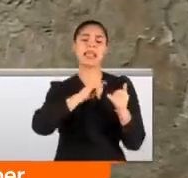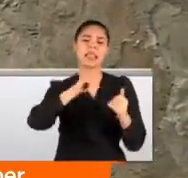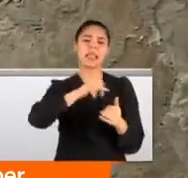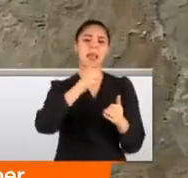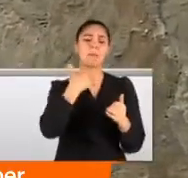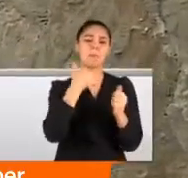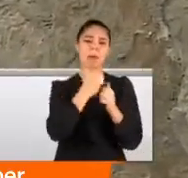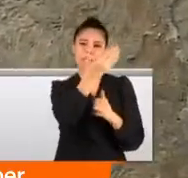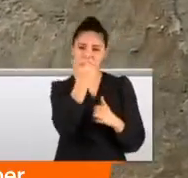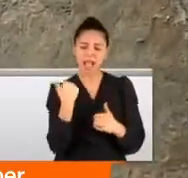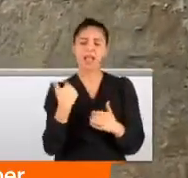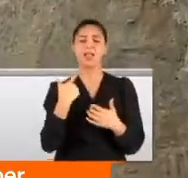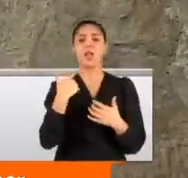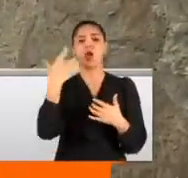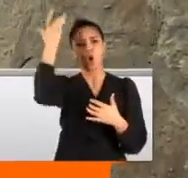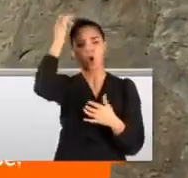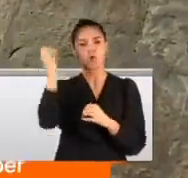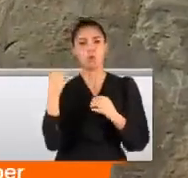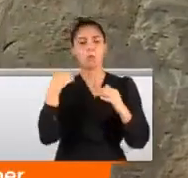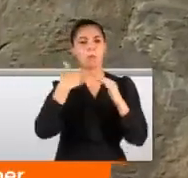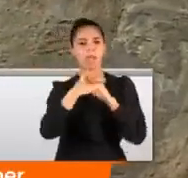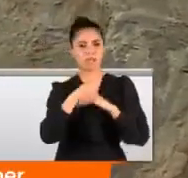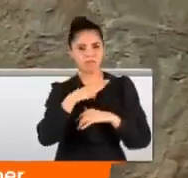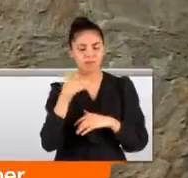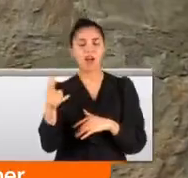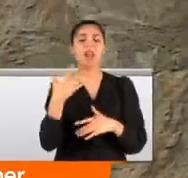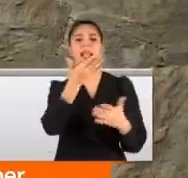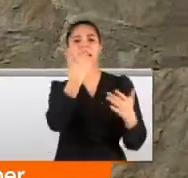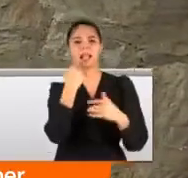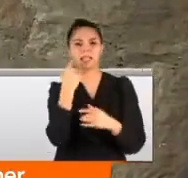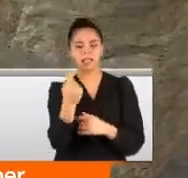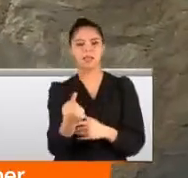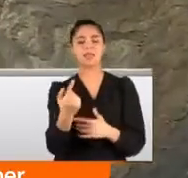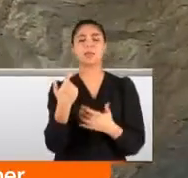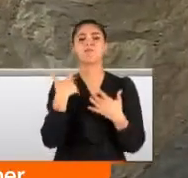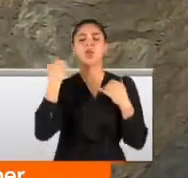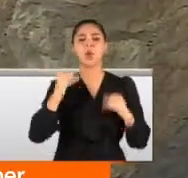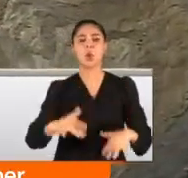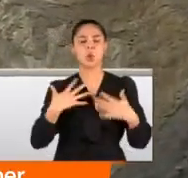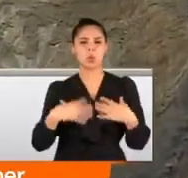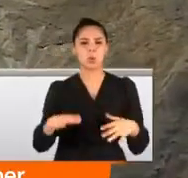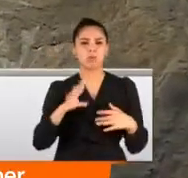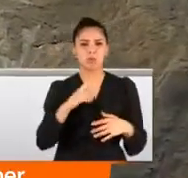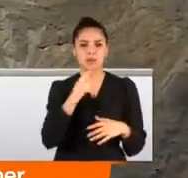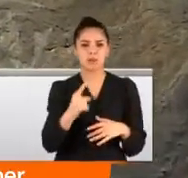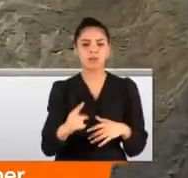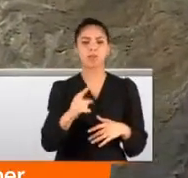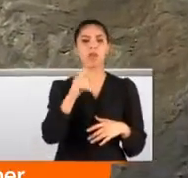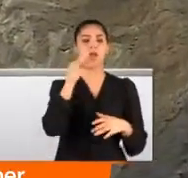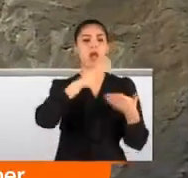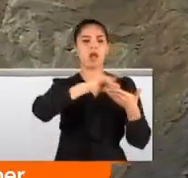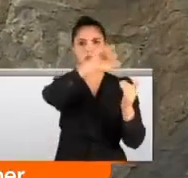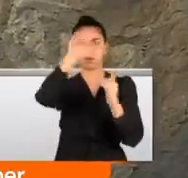diyerek olduğu yerin konumunu paylaştı. Mesajı alan arkadaşıysa hemen harekete geçti. Ancak olay yerine geldiğinde ise korkunç